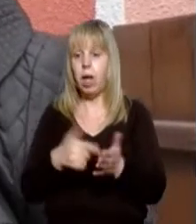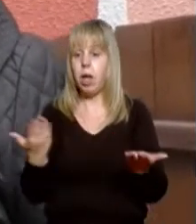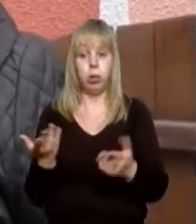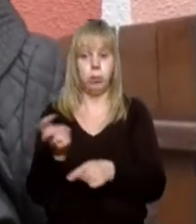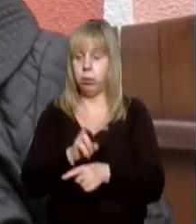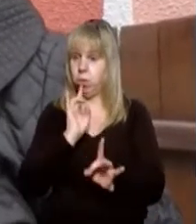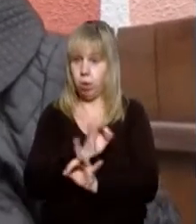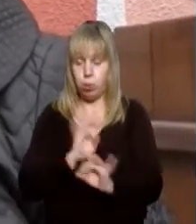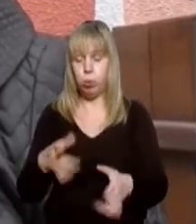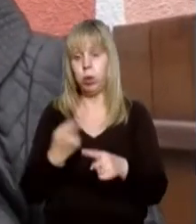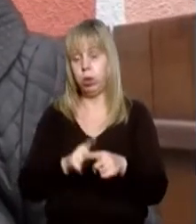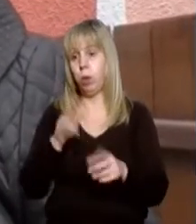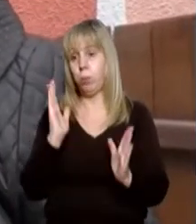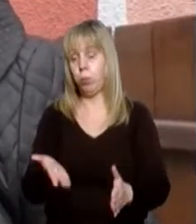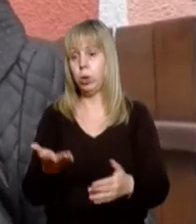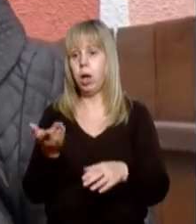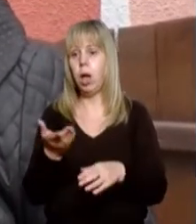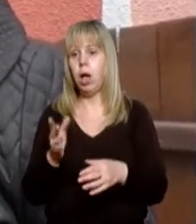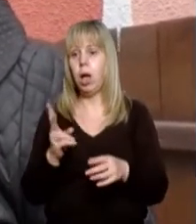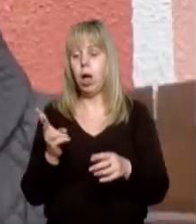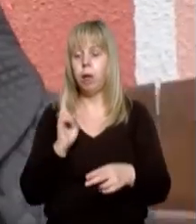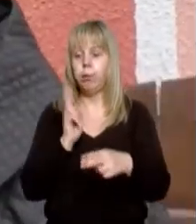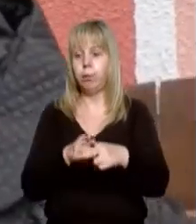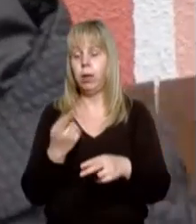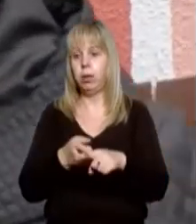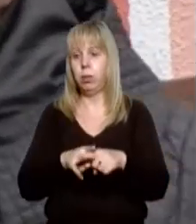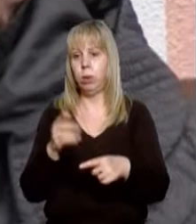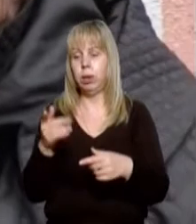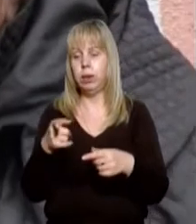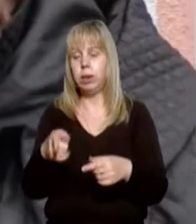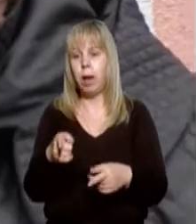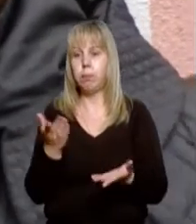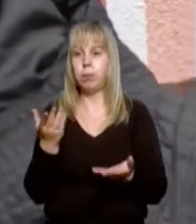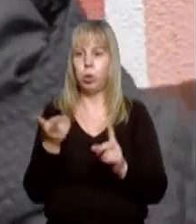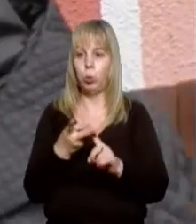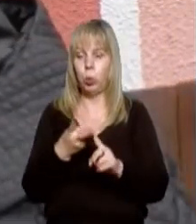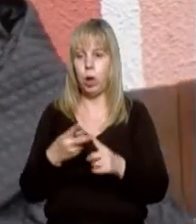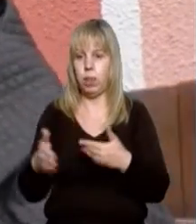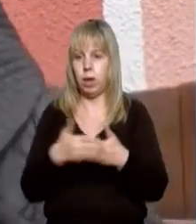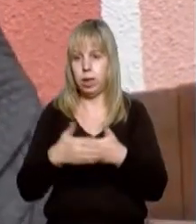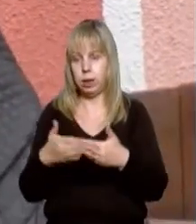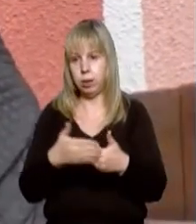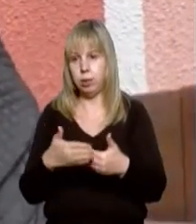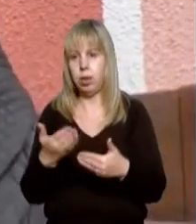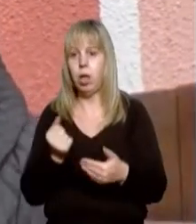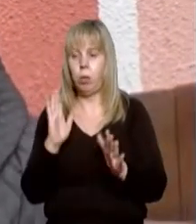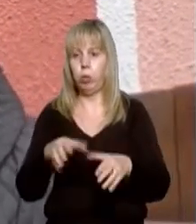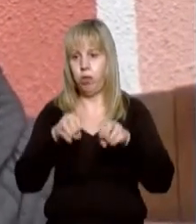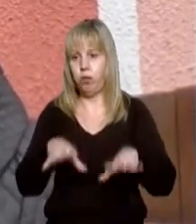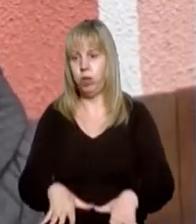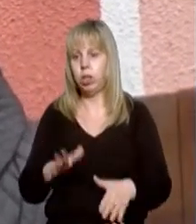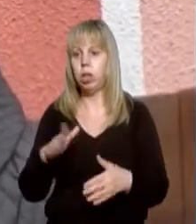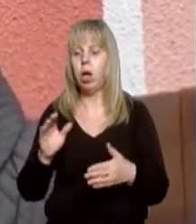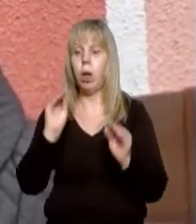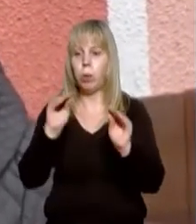складена перешкода. Там йде друга санкція, і буде вирішитися.